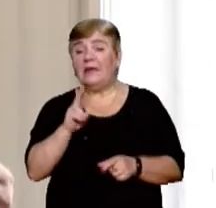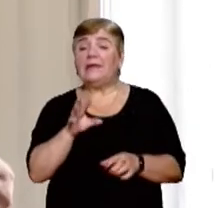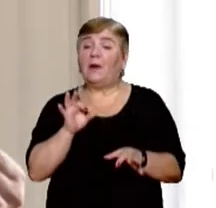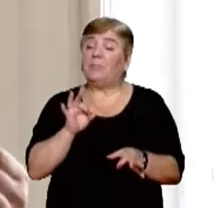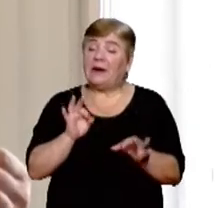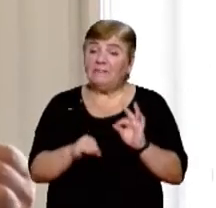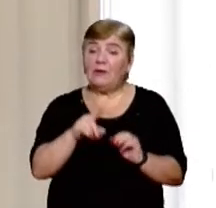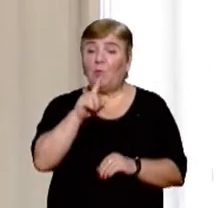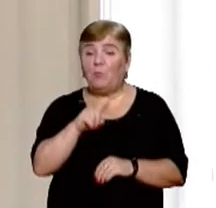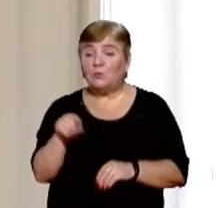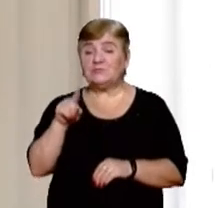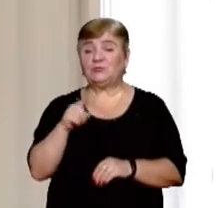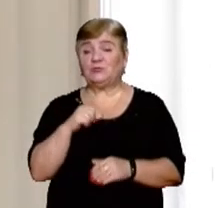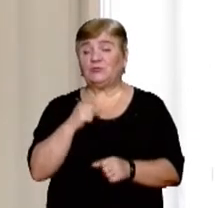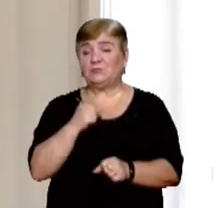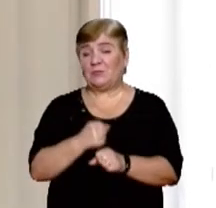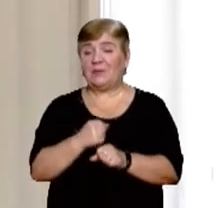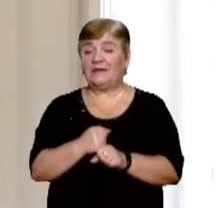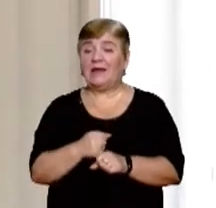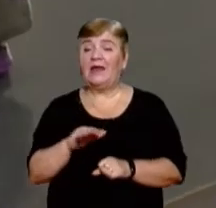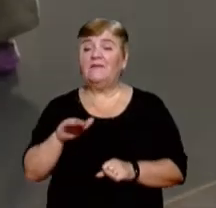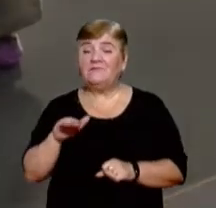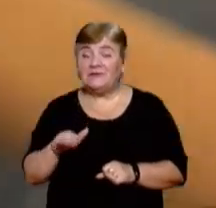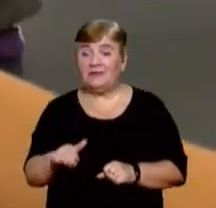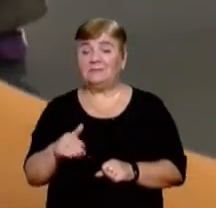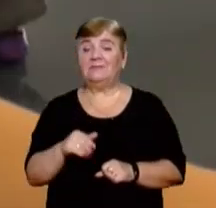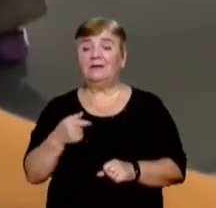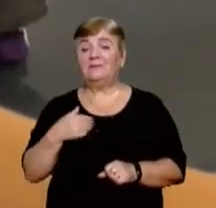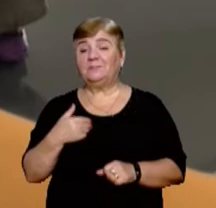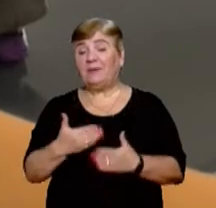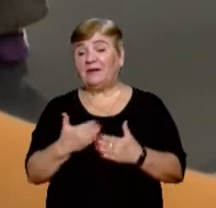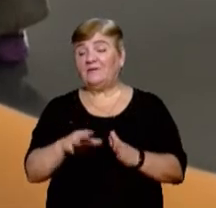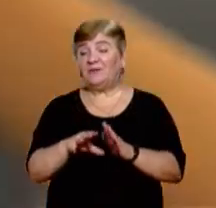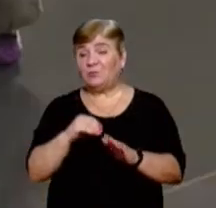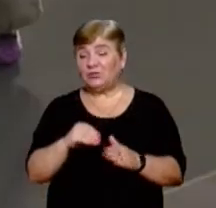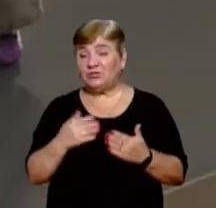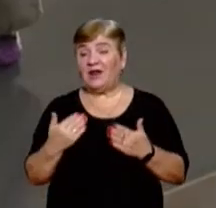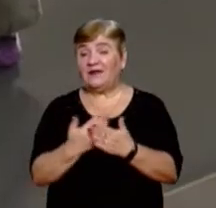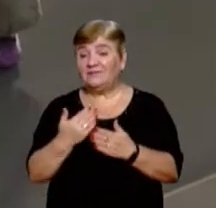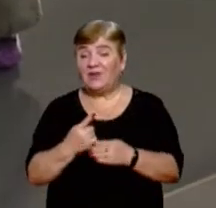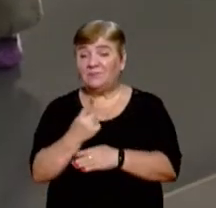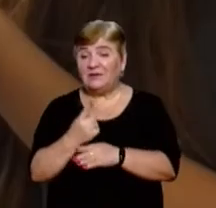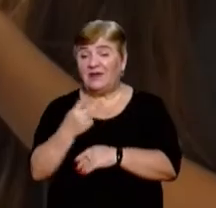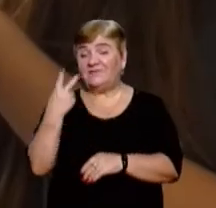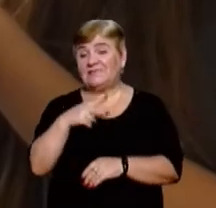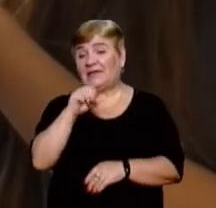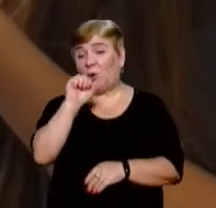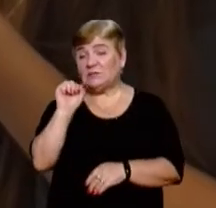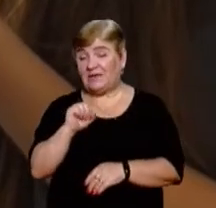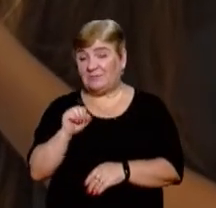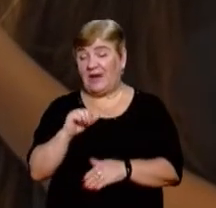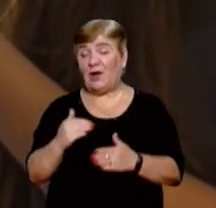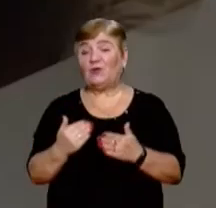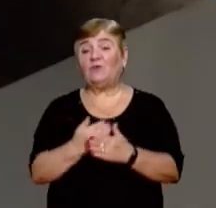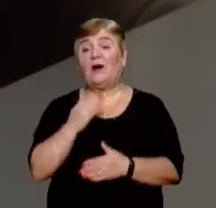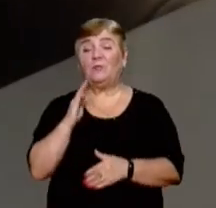позначку в бюлетені, щоб його не визнали потім недійсним. Перший передвиборчий пластиліновий мультфільм покажуть 20 серпня. Нова